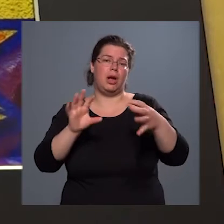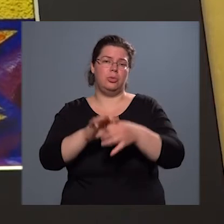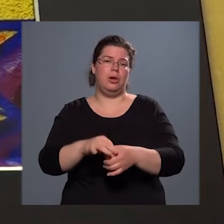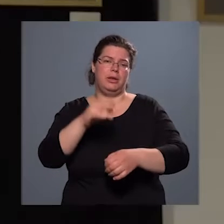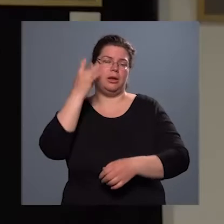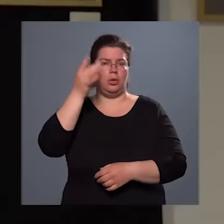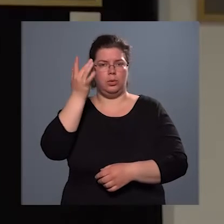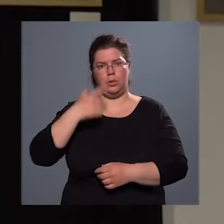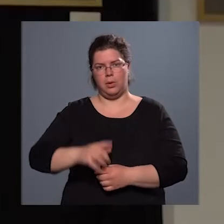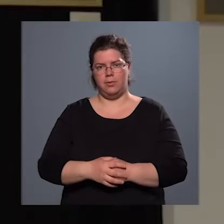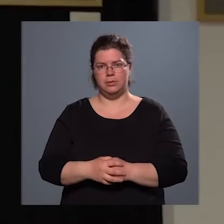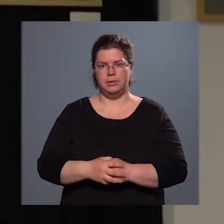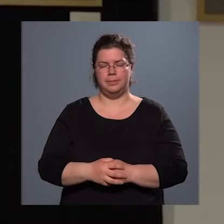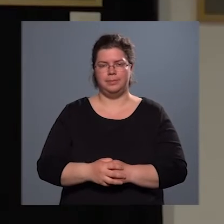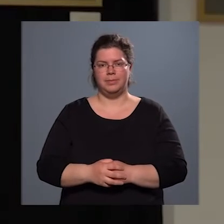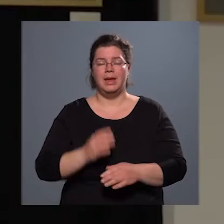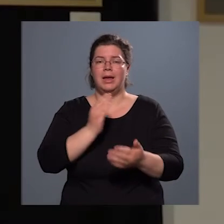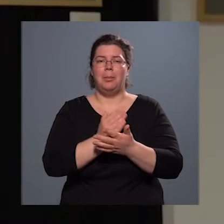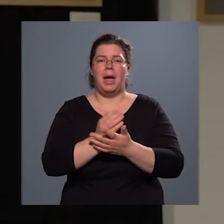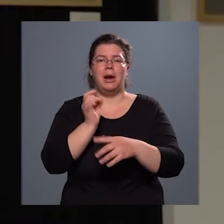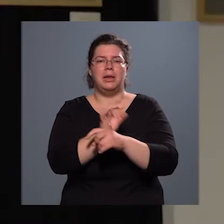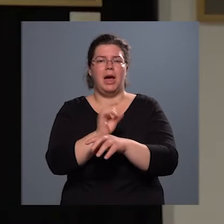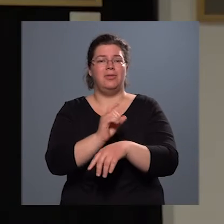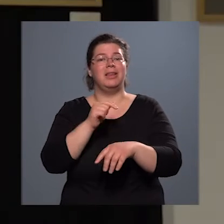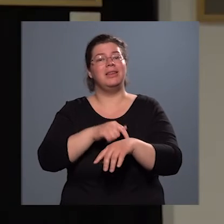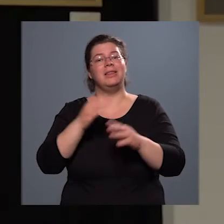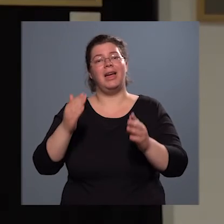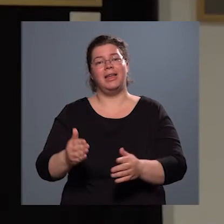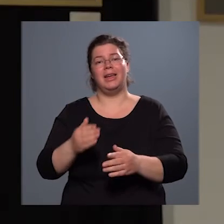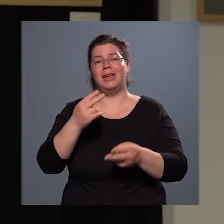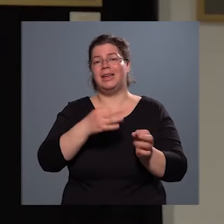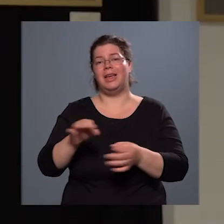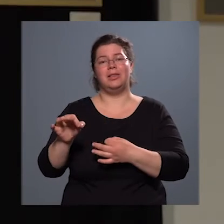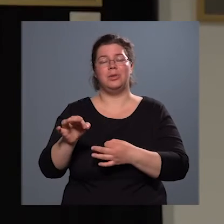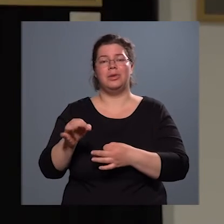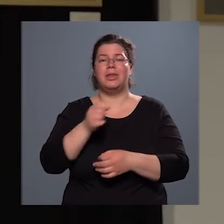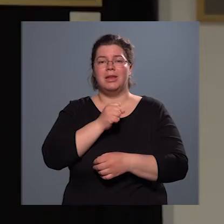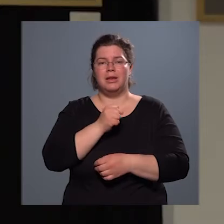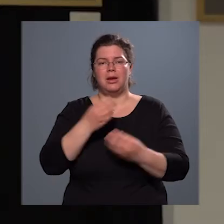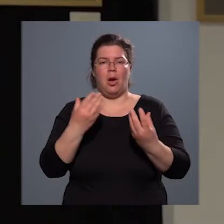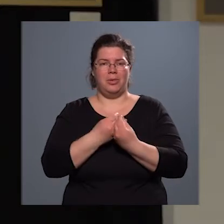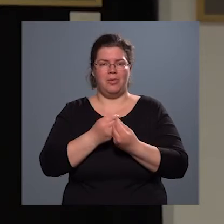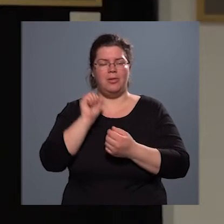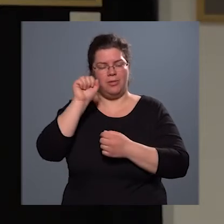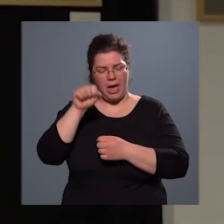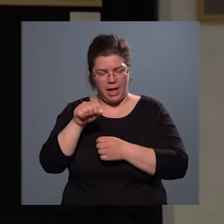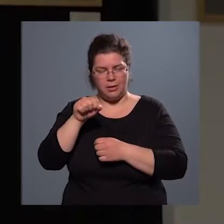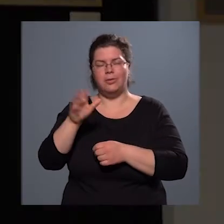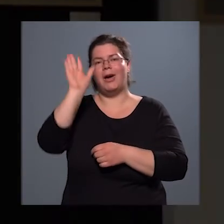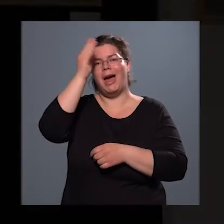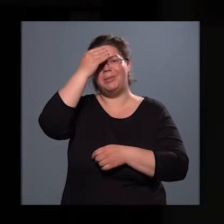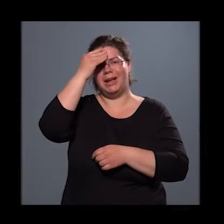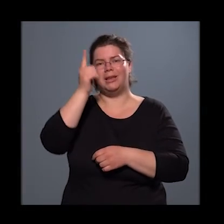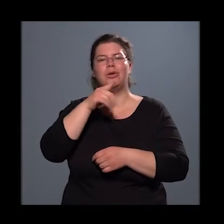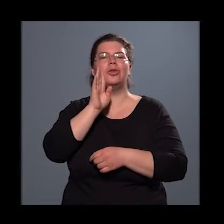volt. Már a járvány idején készült az interjú, amelyel fejet hajtva emlékezünk Takira.